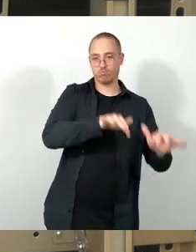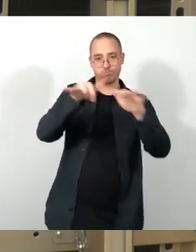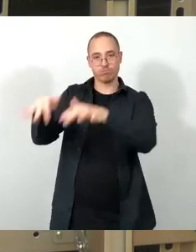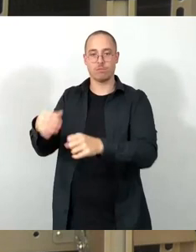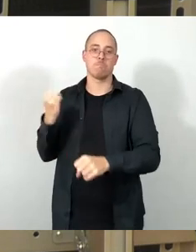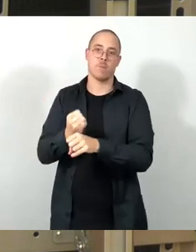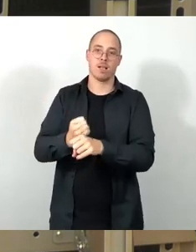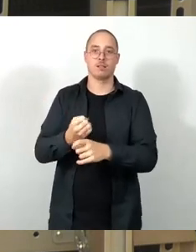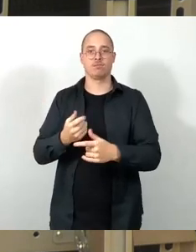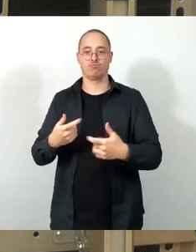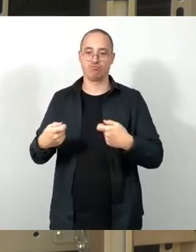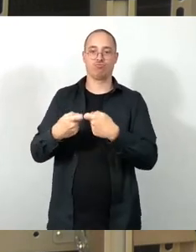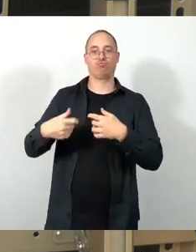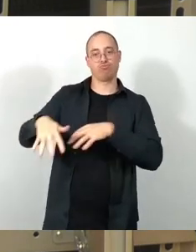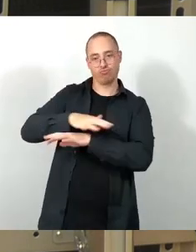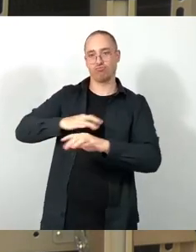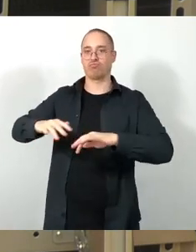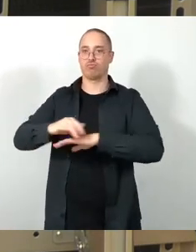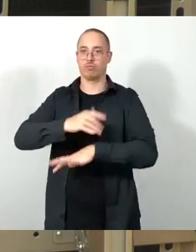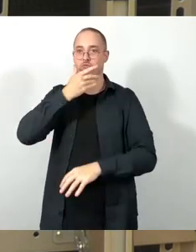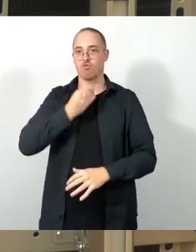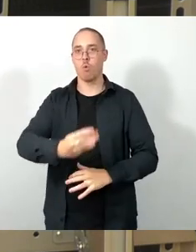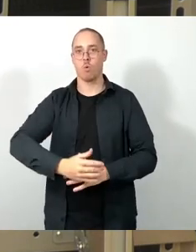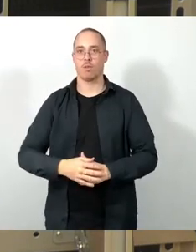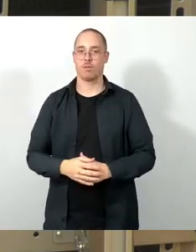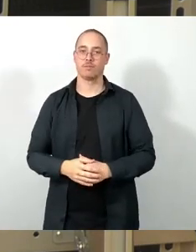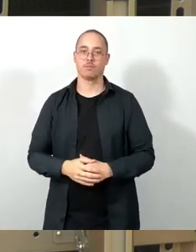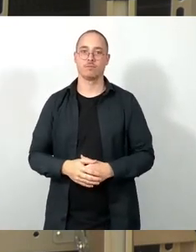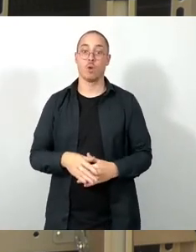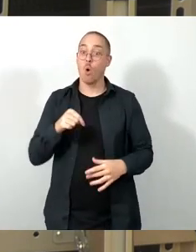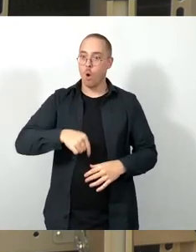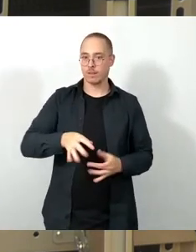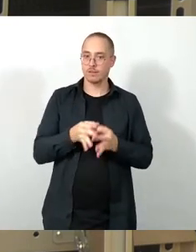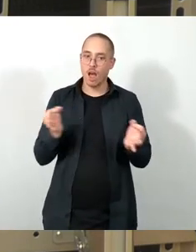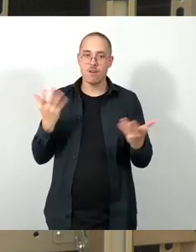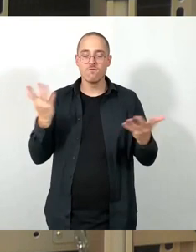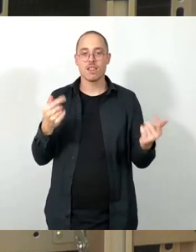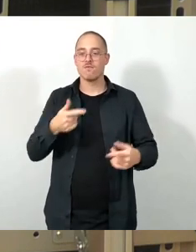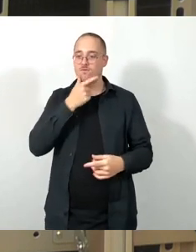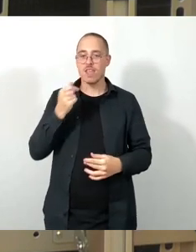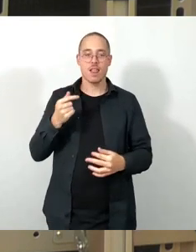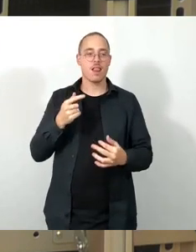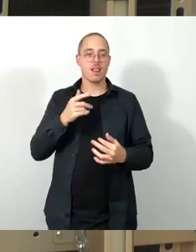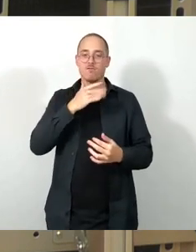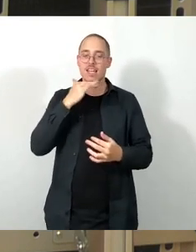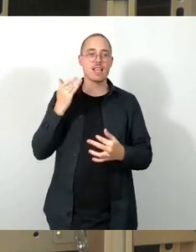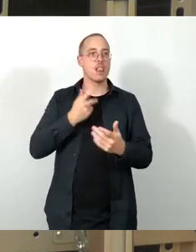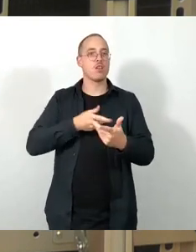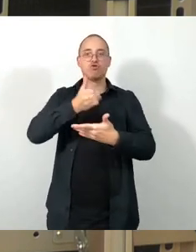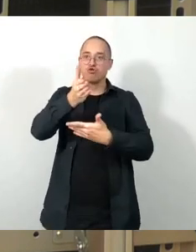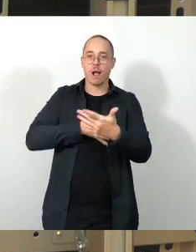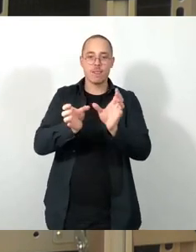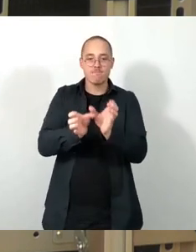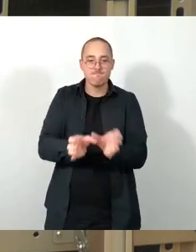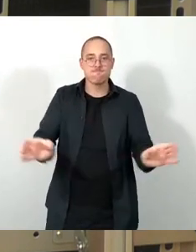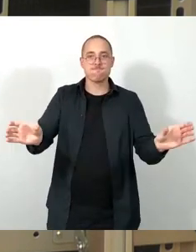Tagen mit ihren spaltenden Tendenzen spielen solche Kulturnachbarschaftszentren eine ganz wesentliche Rolle.